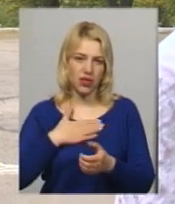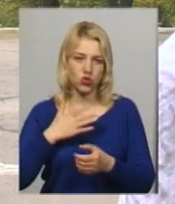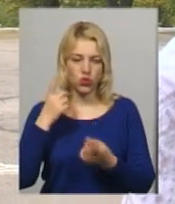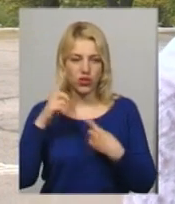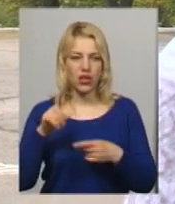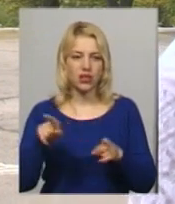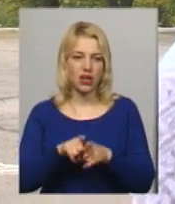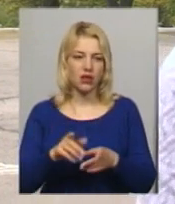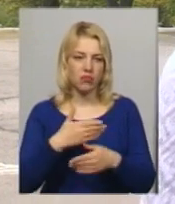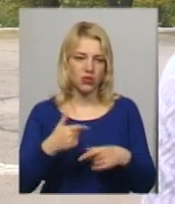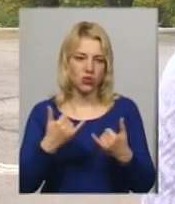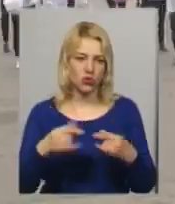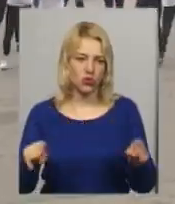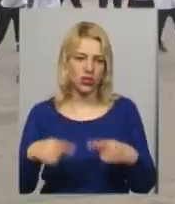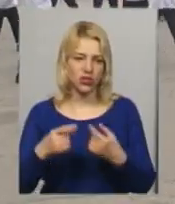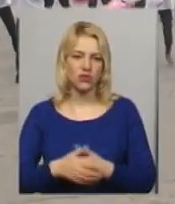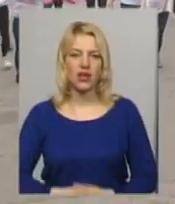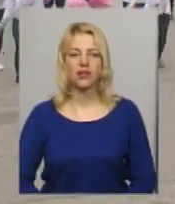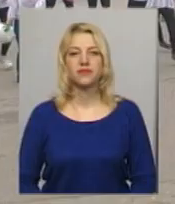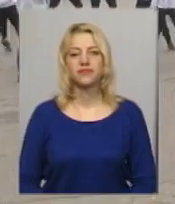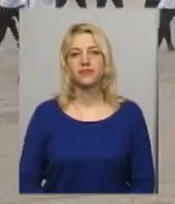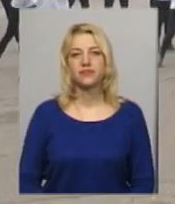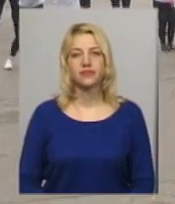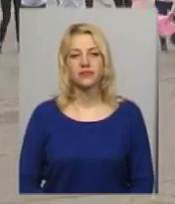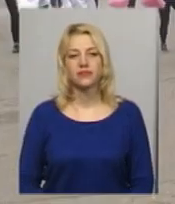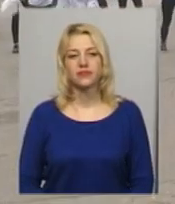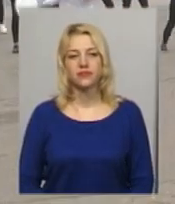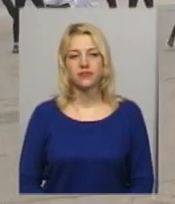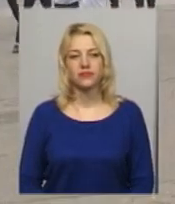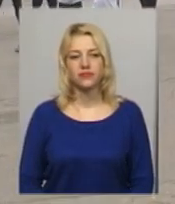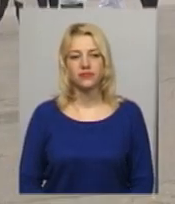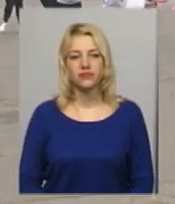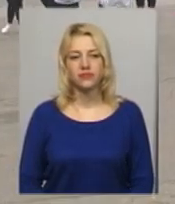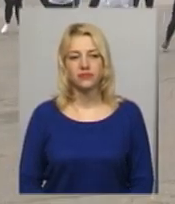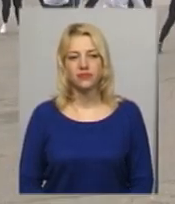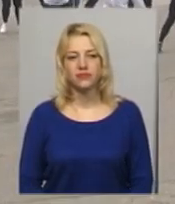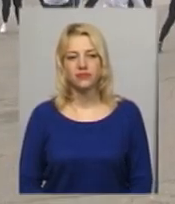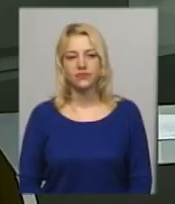чином ми отаке сьогодні організували. Тетяна Ворожцова, Віктор Кривій, Новини, Поділля, Центр.